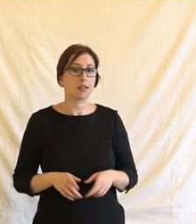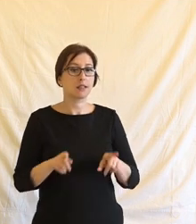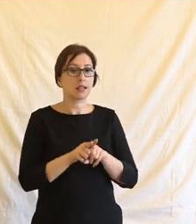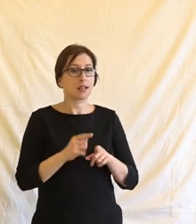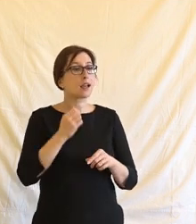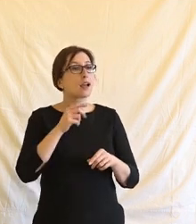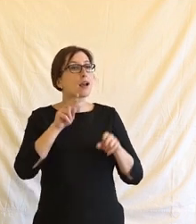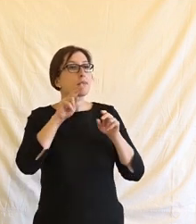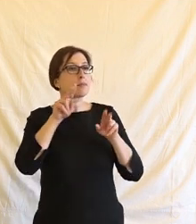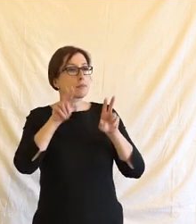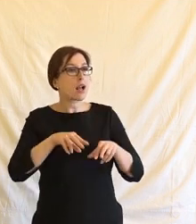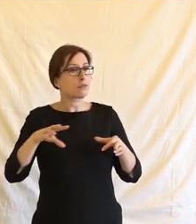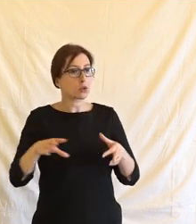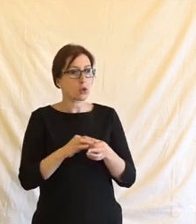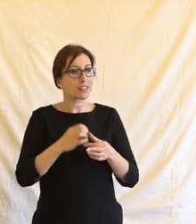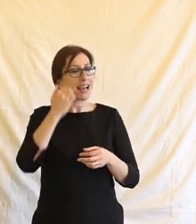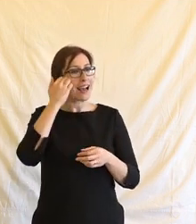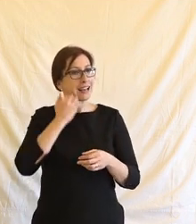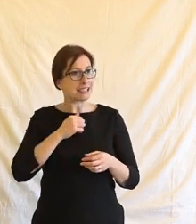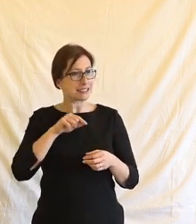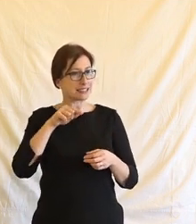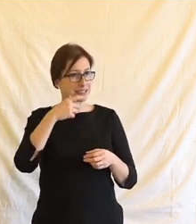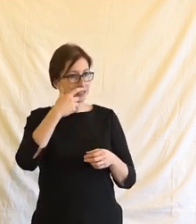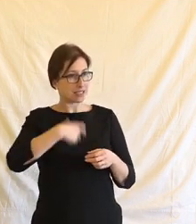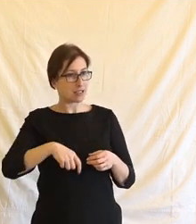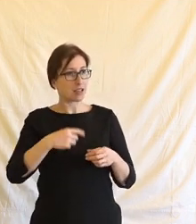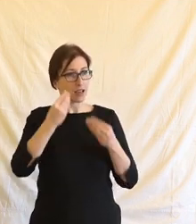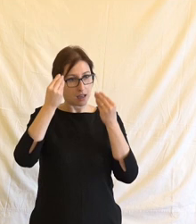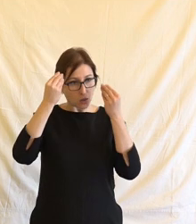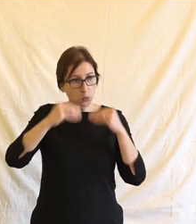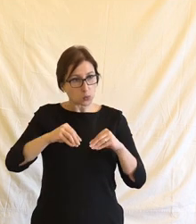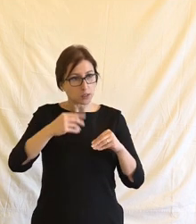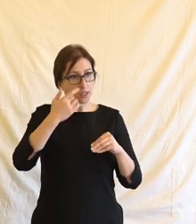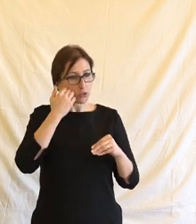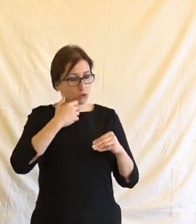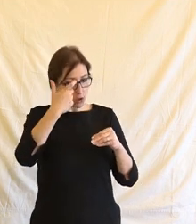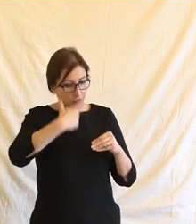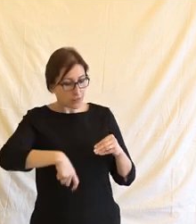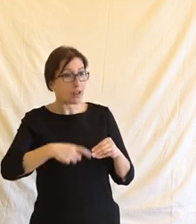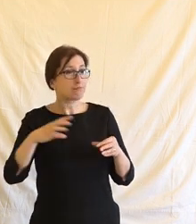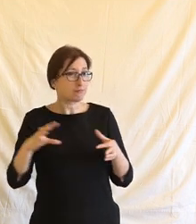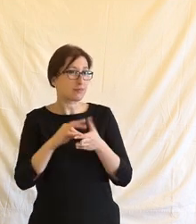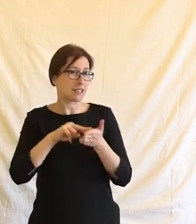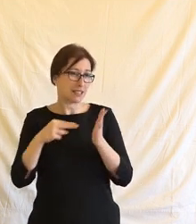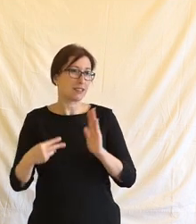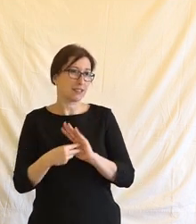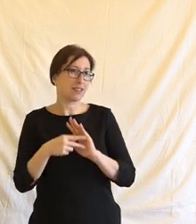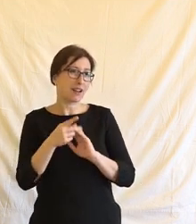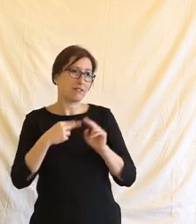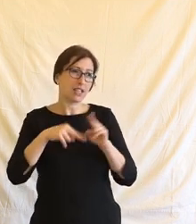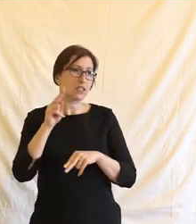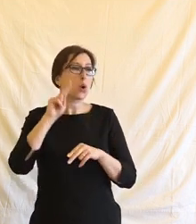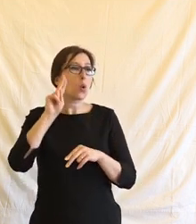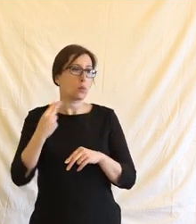důstojnost se taky vlastně projevuje v celé řadě technologických oblastí. Asi nejvíc v oblasti